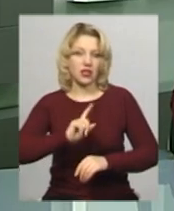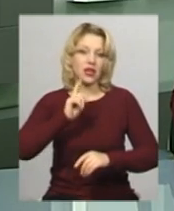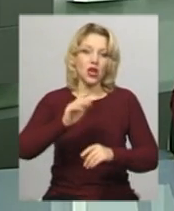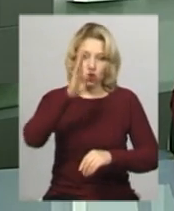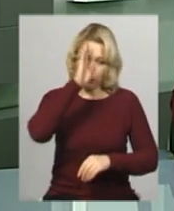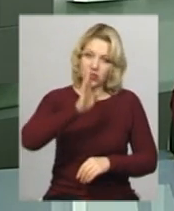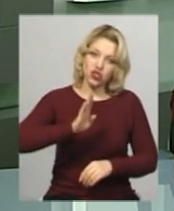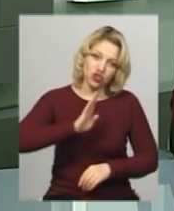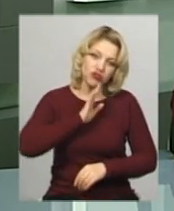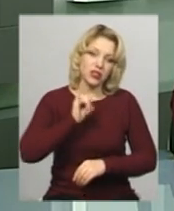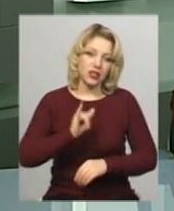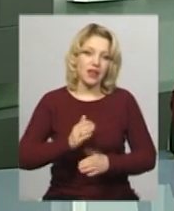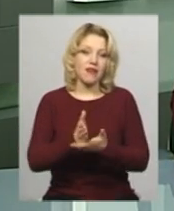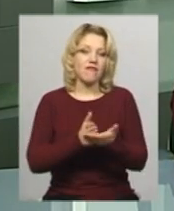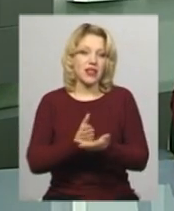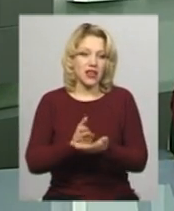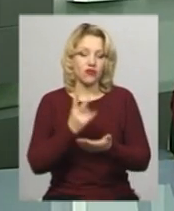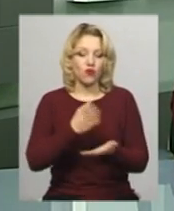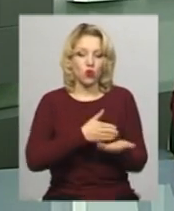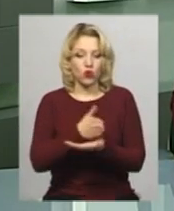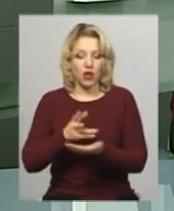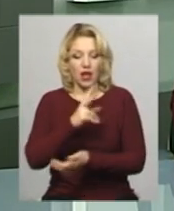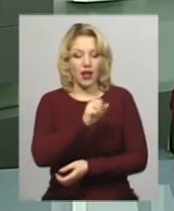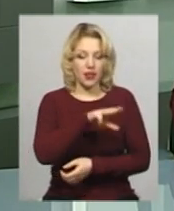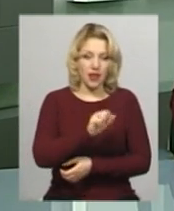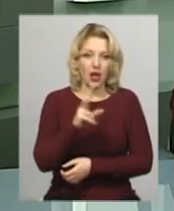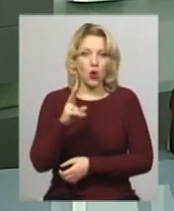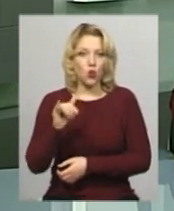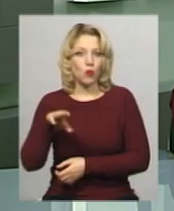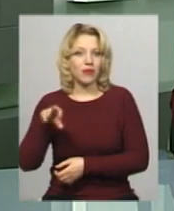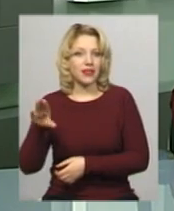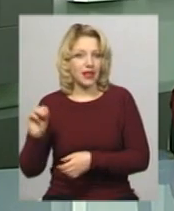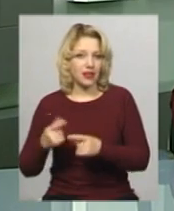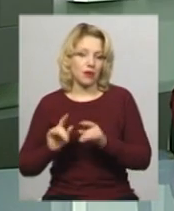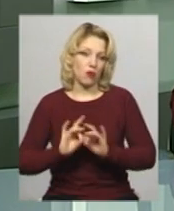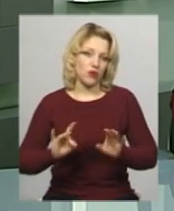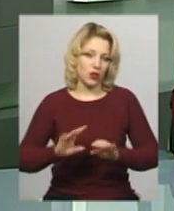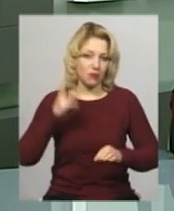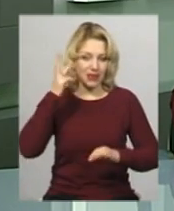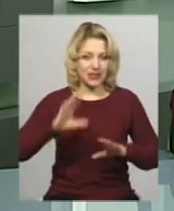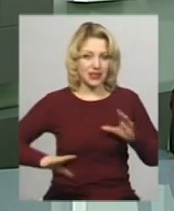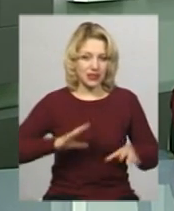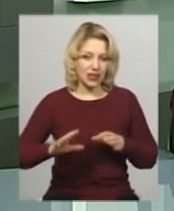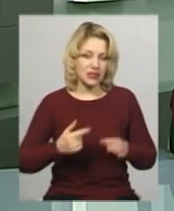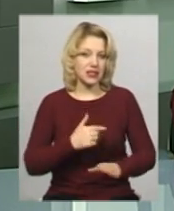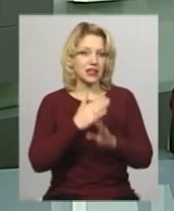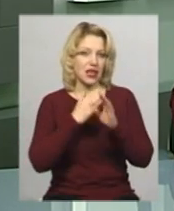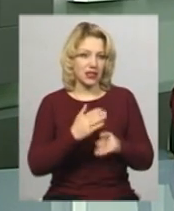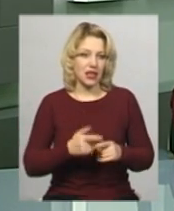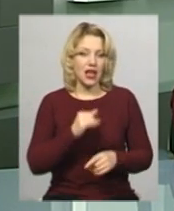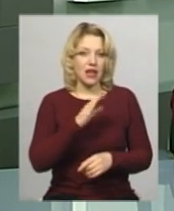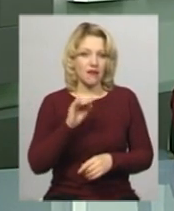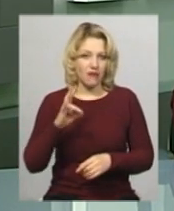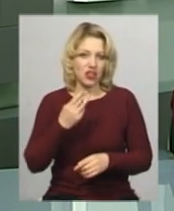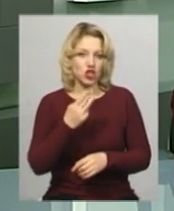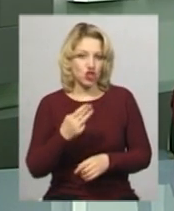чоловіки, жінки та ветерани у двох розділах – ката і куміте. Повідомляє хмельницький тренер з кіоку Шункай-каратей Ваншинків. За